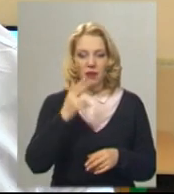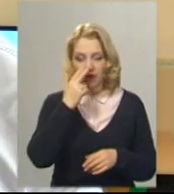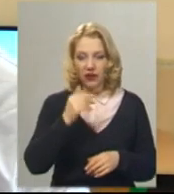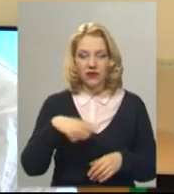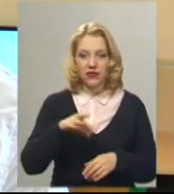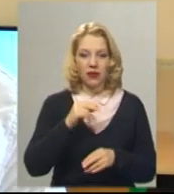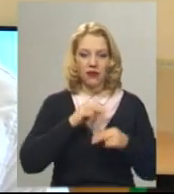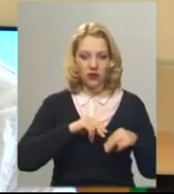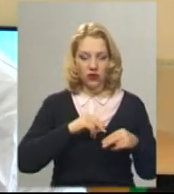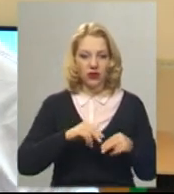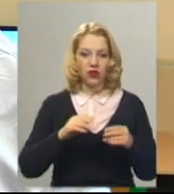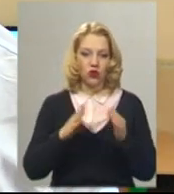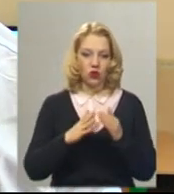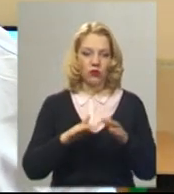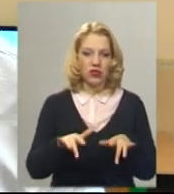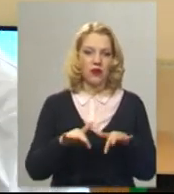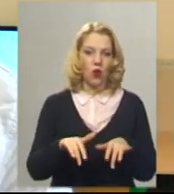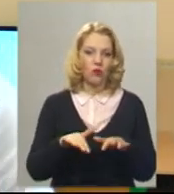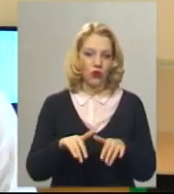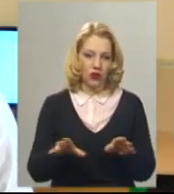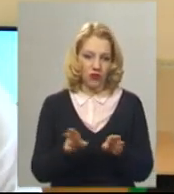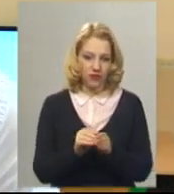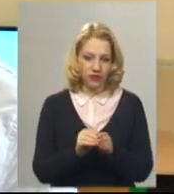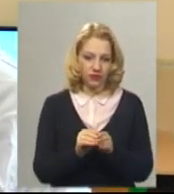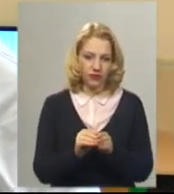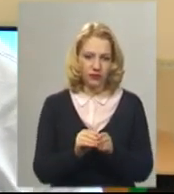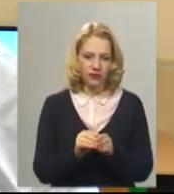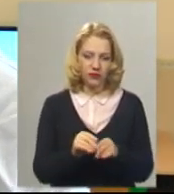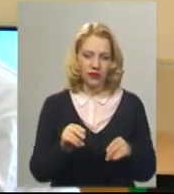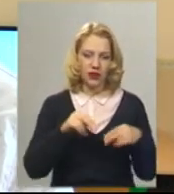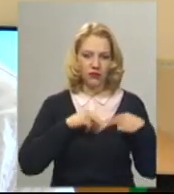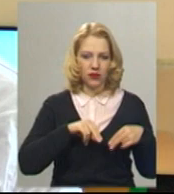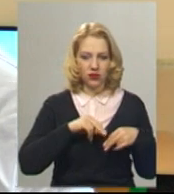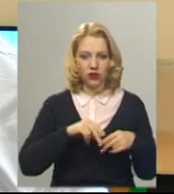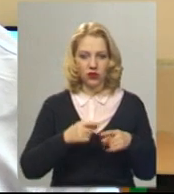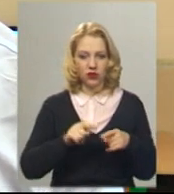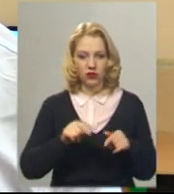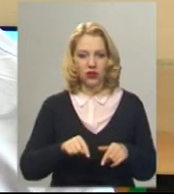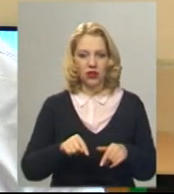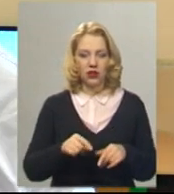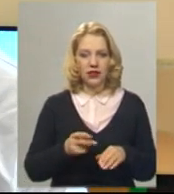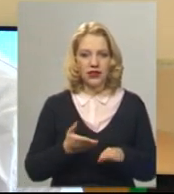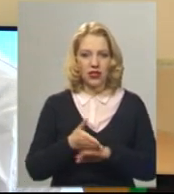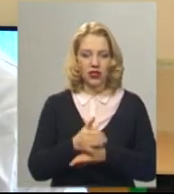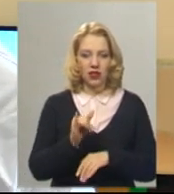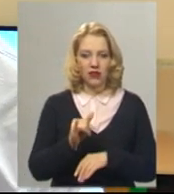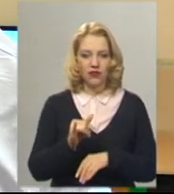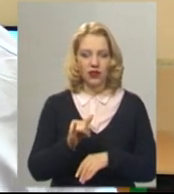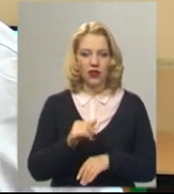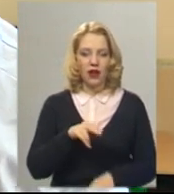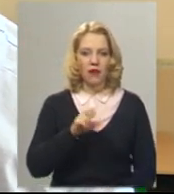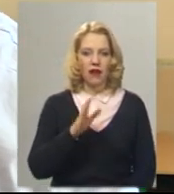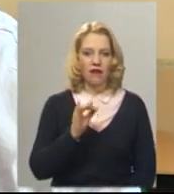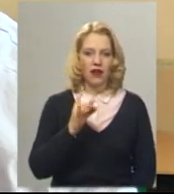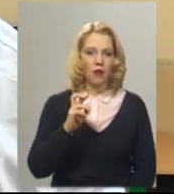вдома, завжди з комп'ютером працюють. тут з комп'ютером зайшли в PowerPoint і